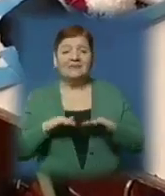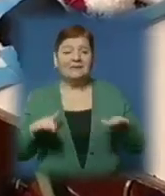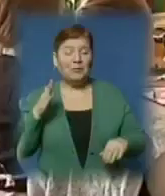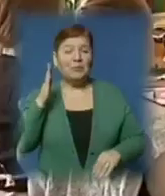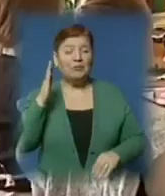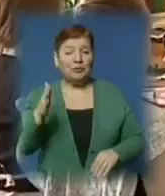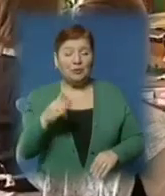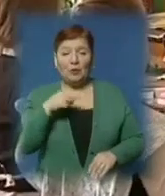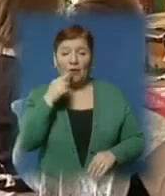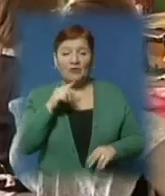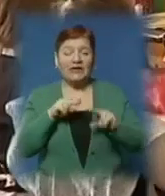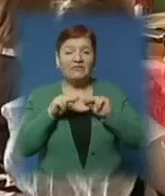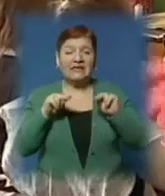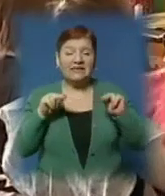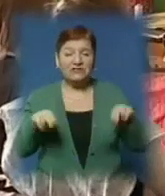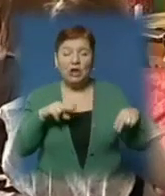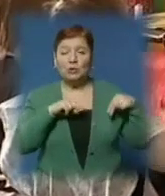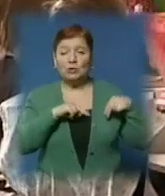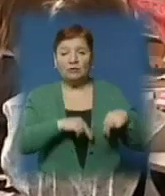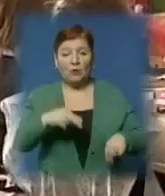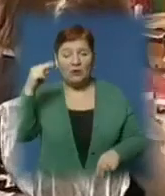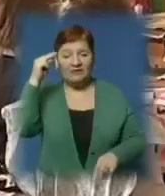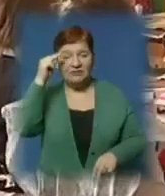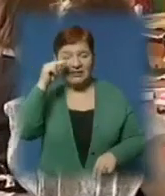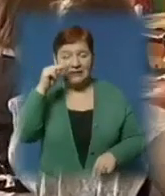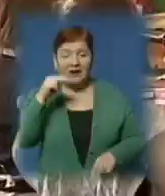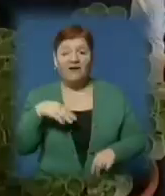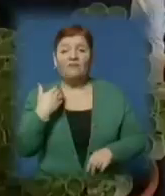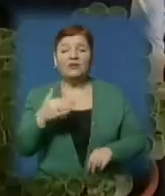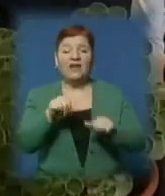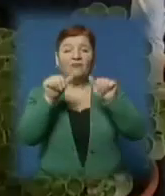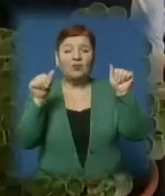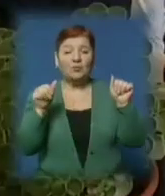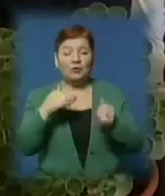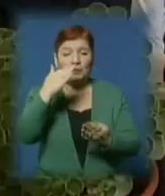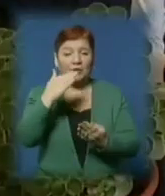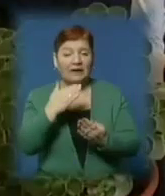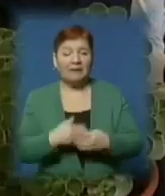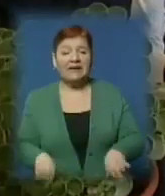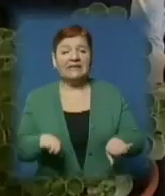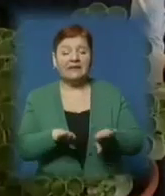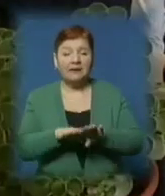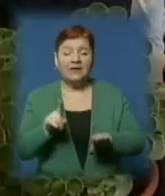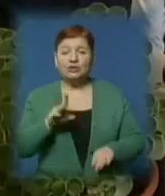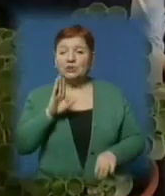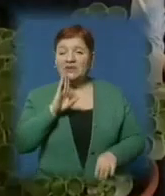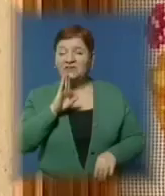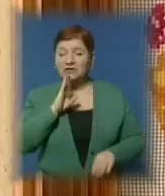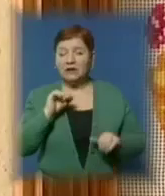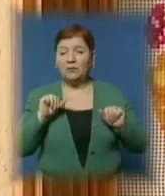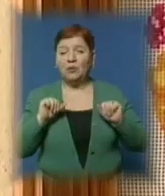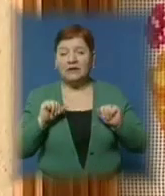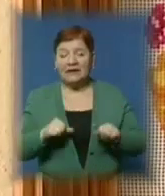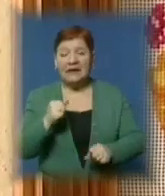майбутньому, кажуть викладачі трудового навчання. Вони формують програму для школярів таким чином, аби дівчата згодом могли